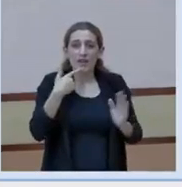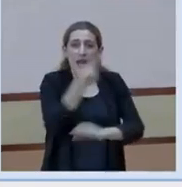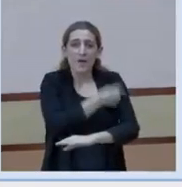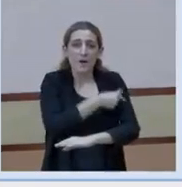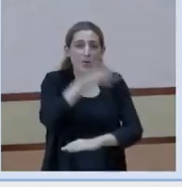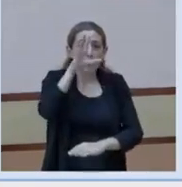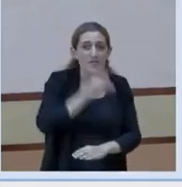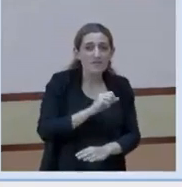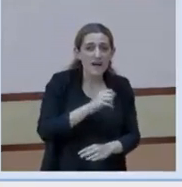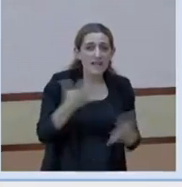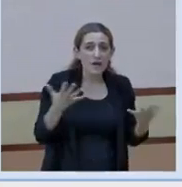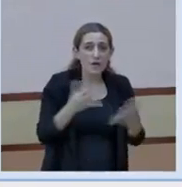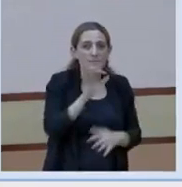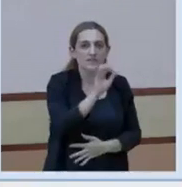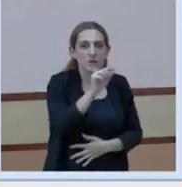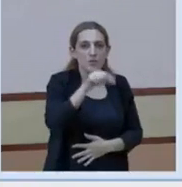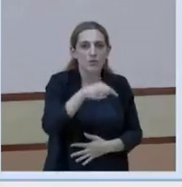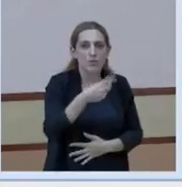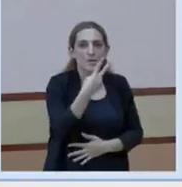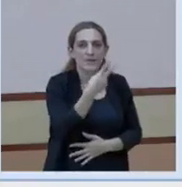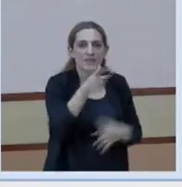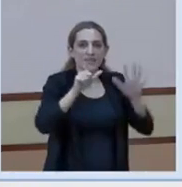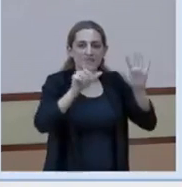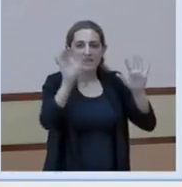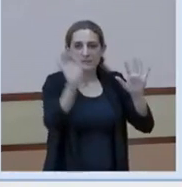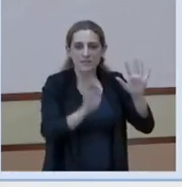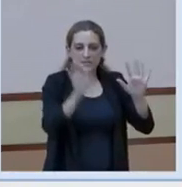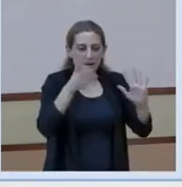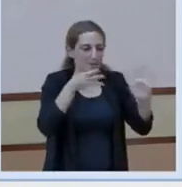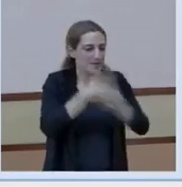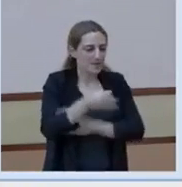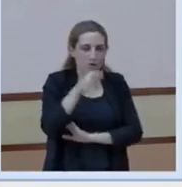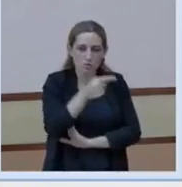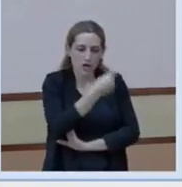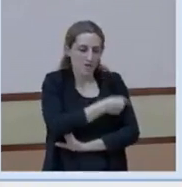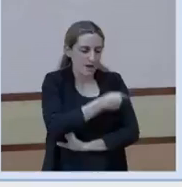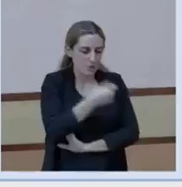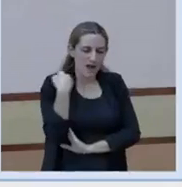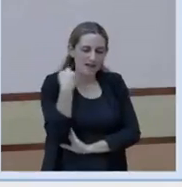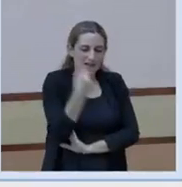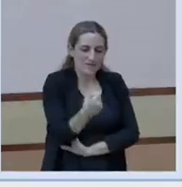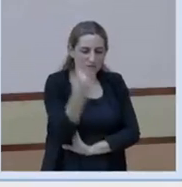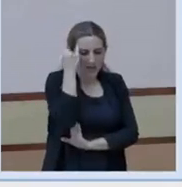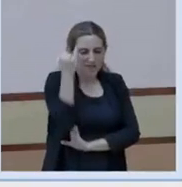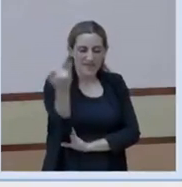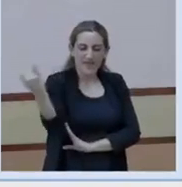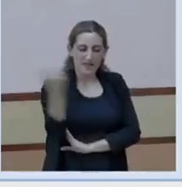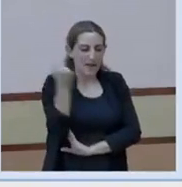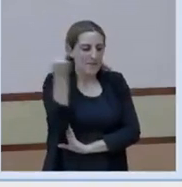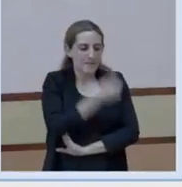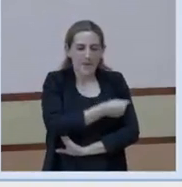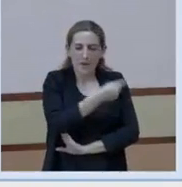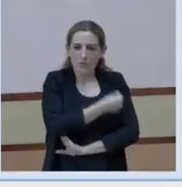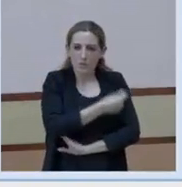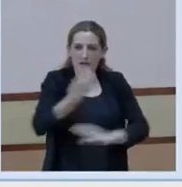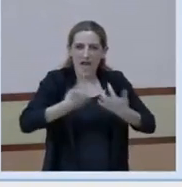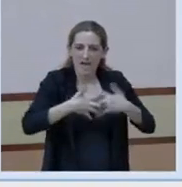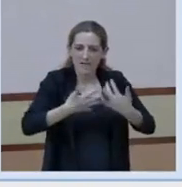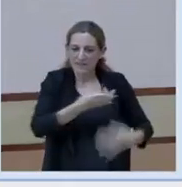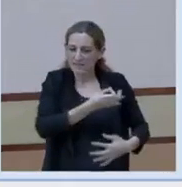,27%. Per tant, una vacuna que reforça la idea que és una vacuna amb una efectivitat